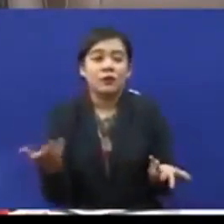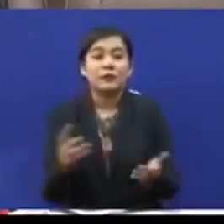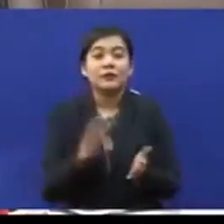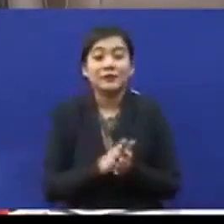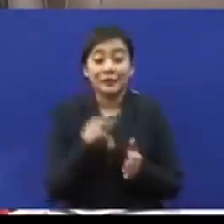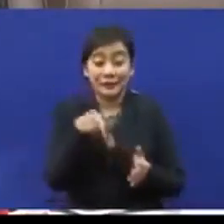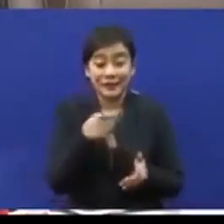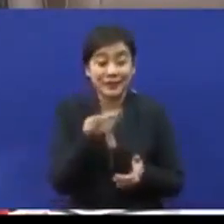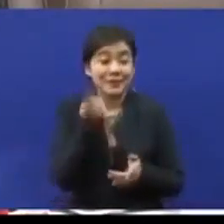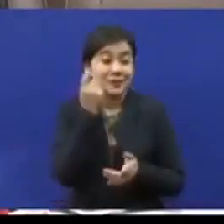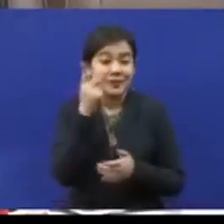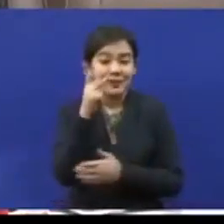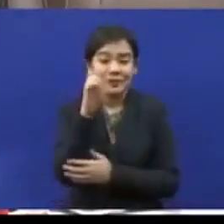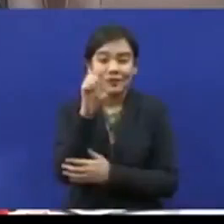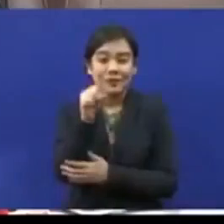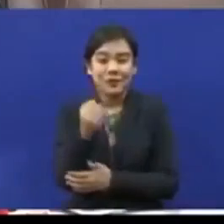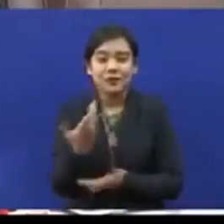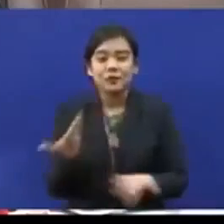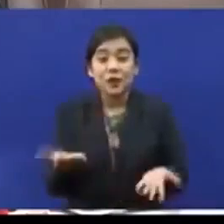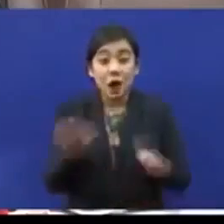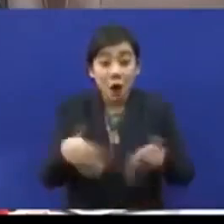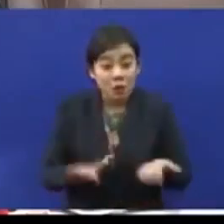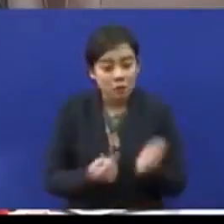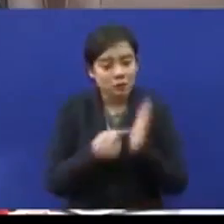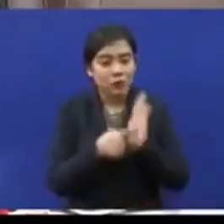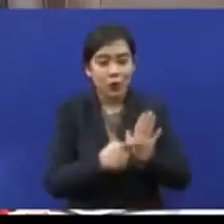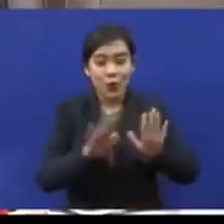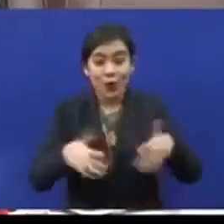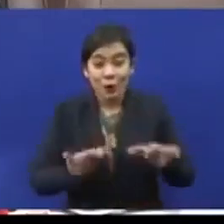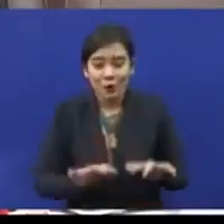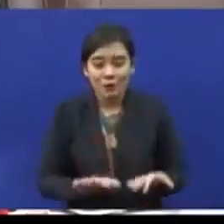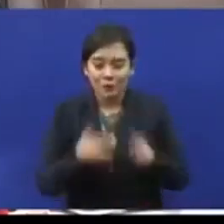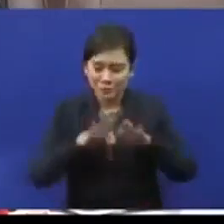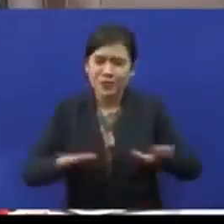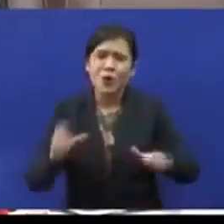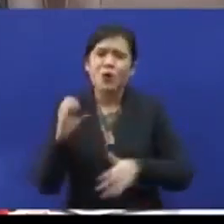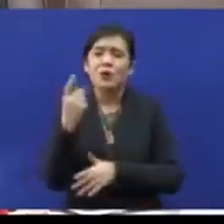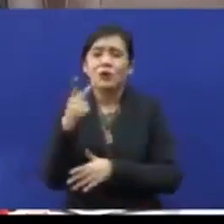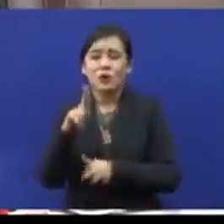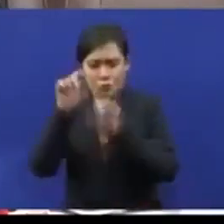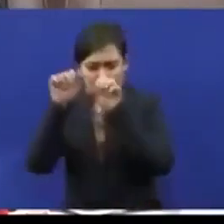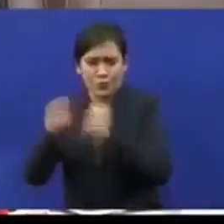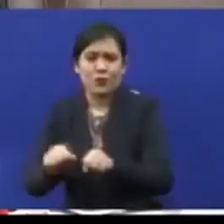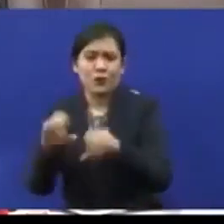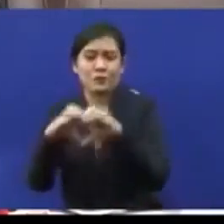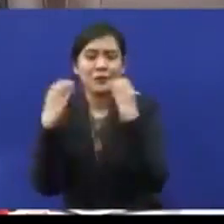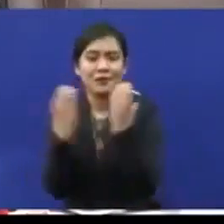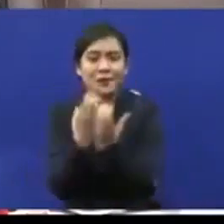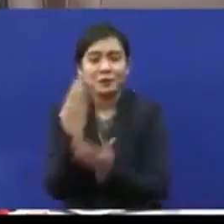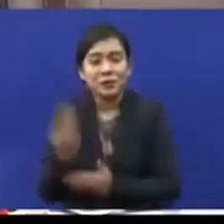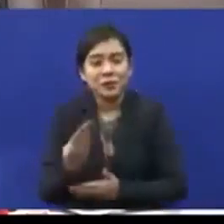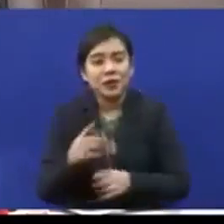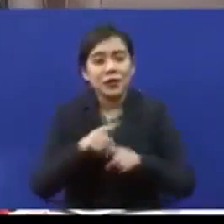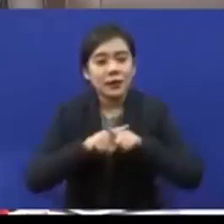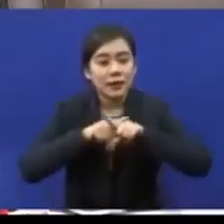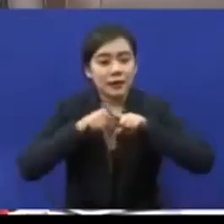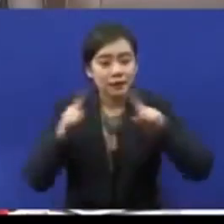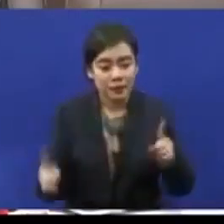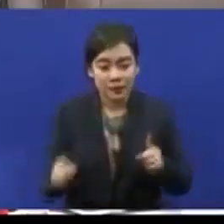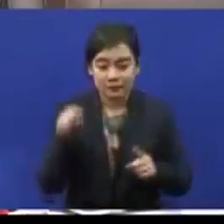tadi ini menunjukkan bahawa anak OKU boleh dalam kelas biasa tetapi mereka